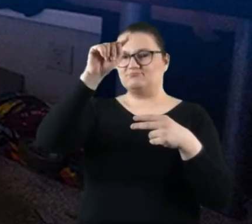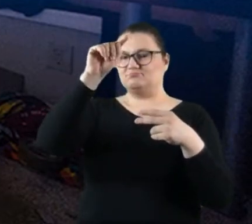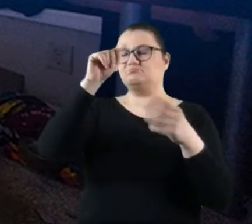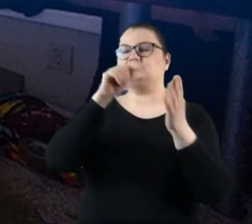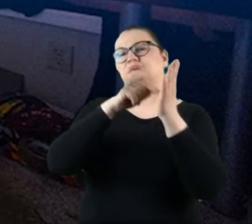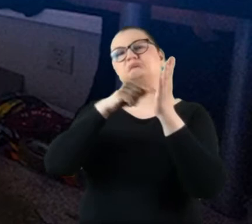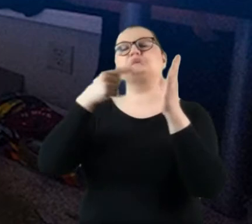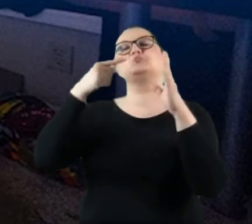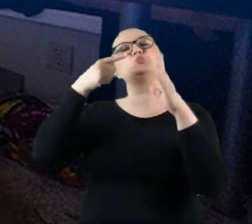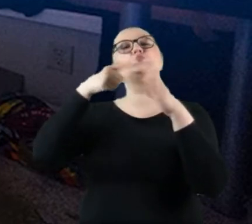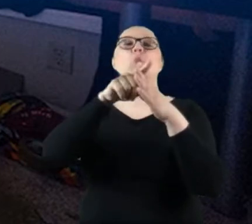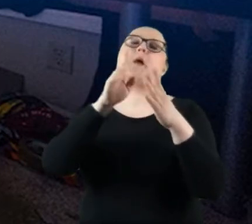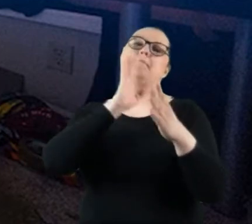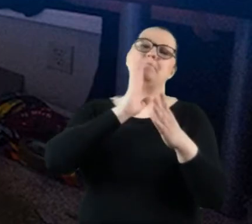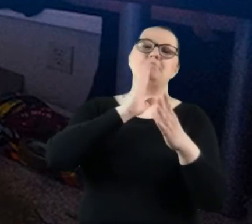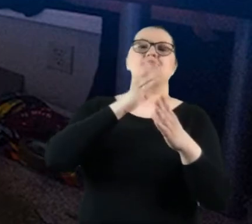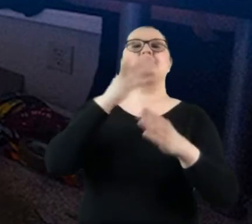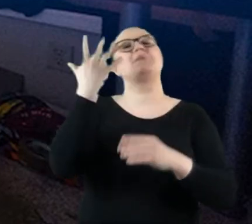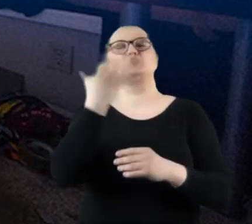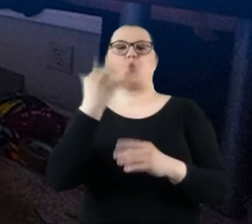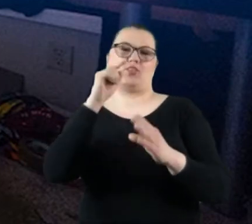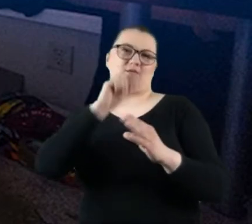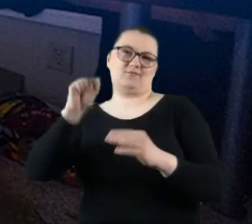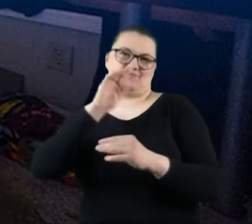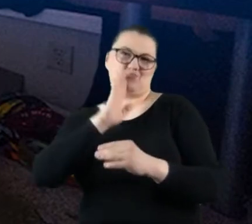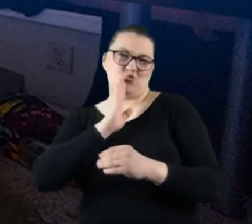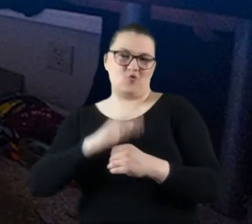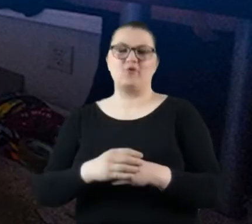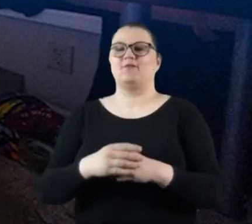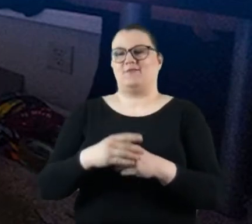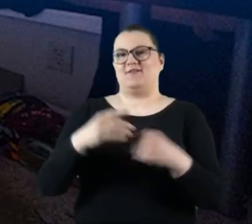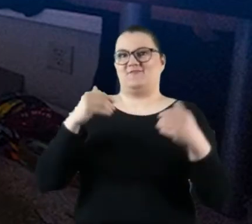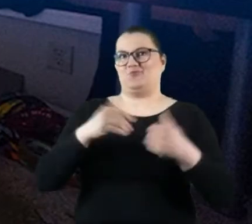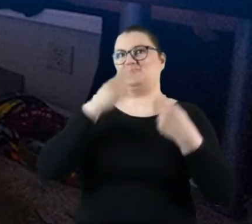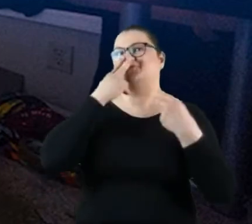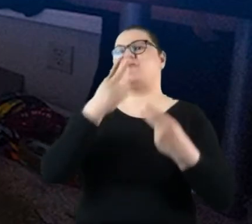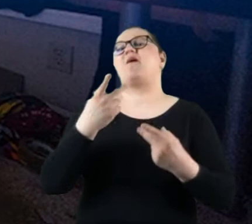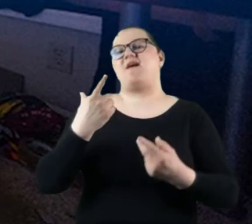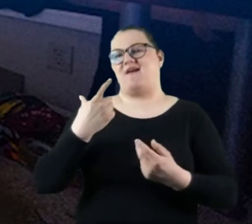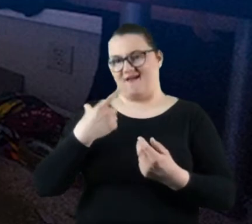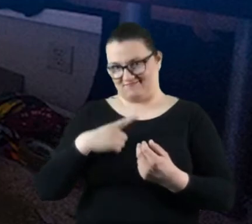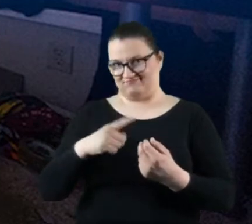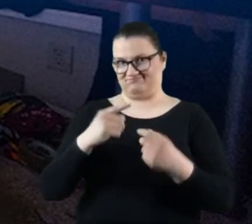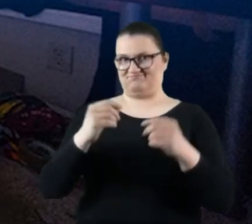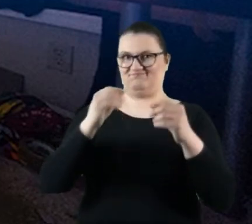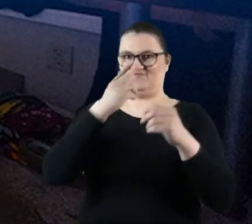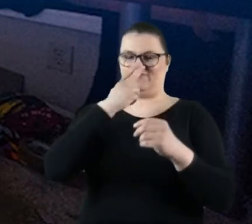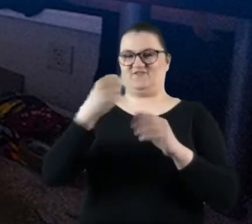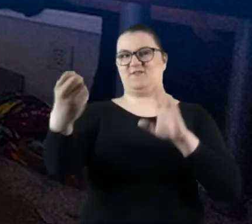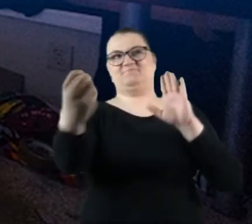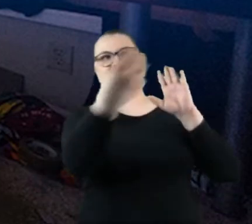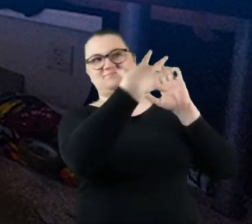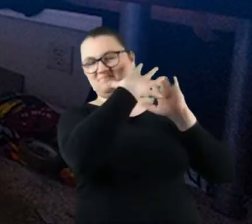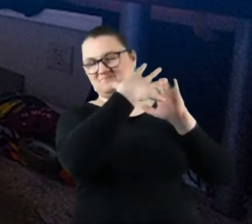wielkości powiedzmy pięciozłotówki i możemy zobaczyć, jak ten obraz się kształtuje. Widzimy, że to